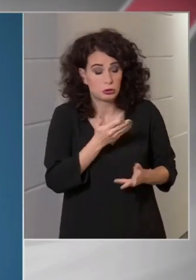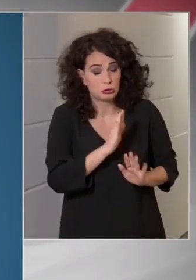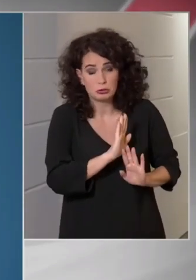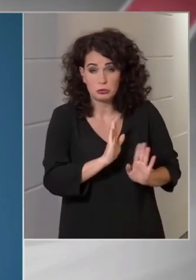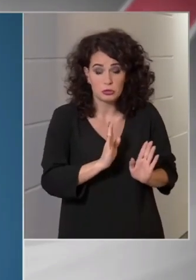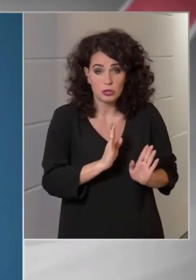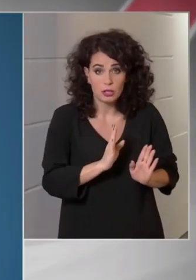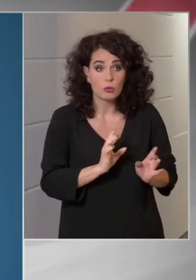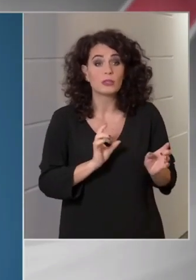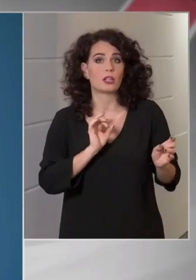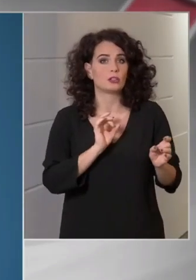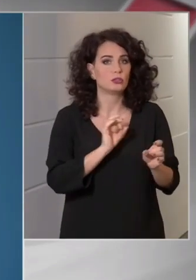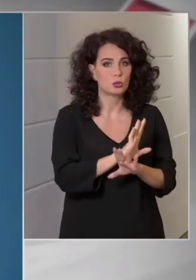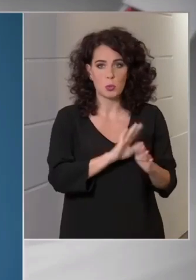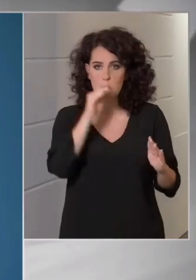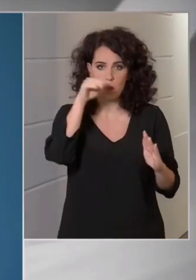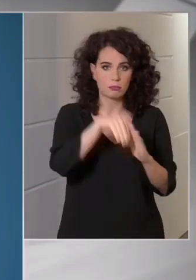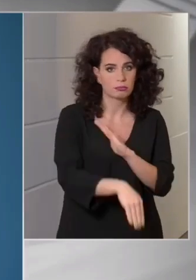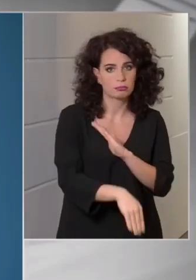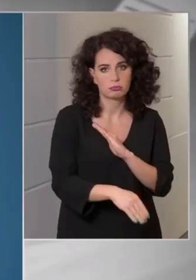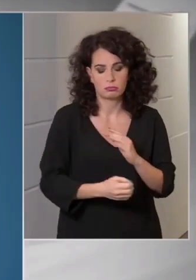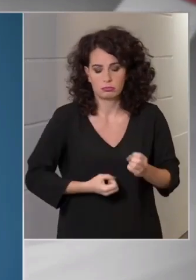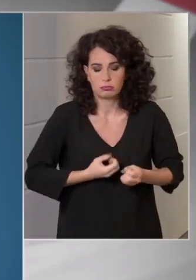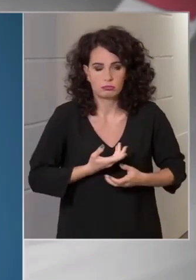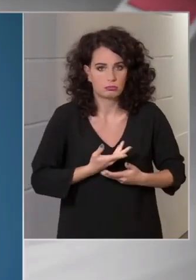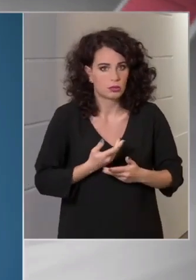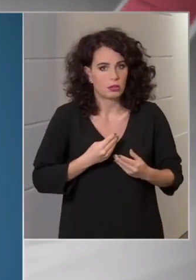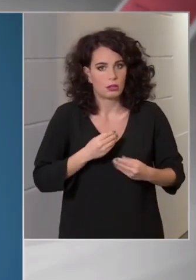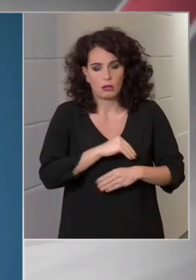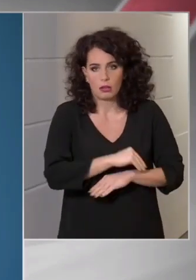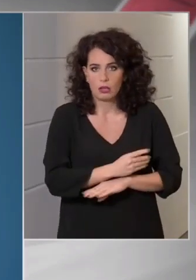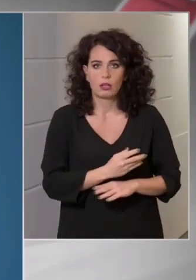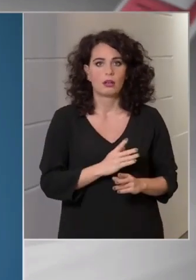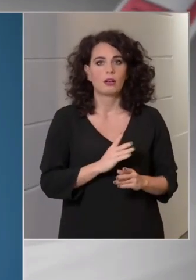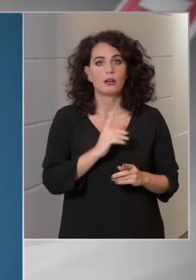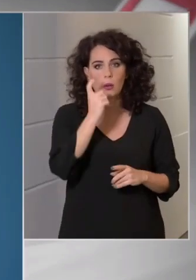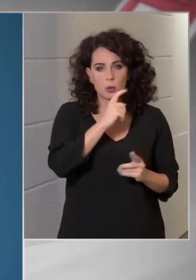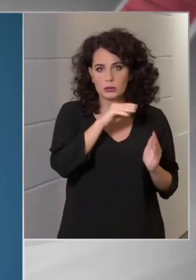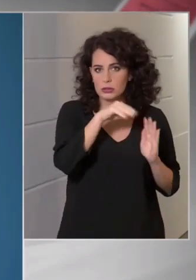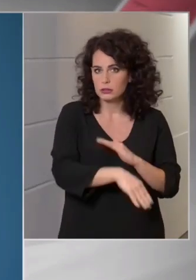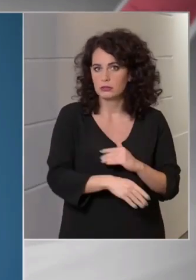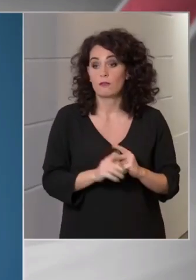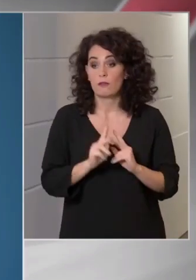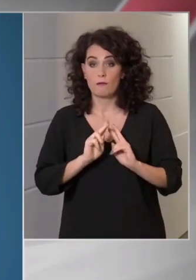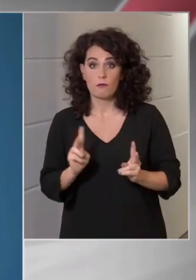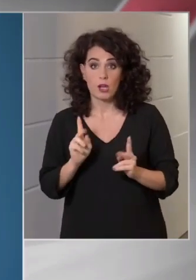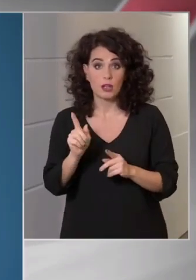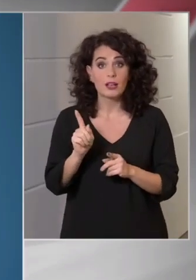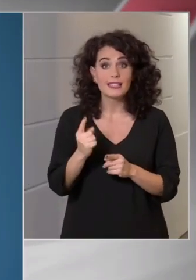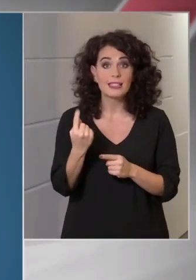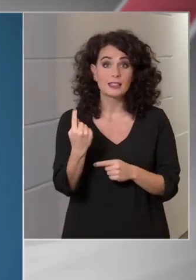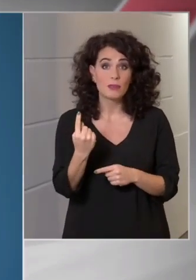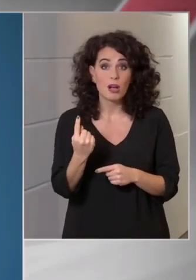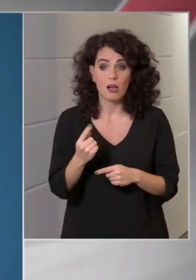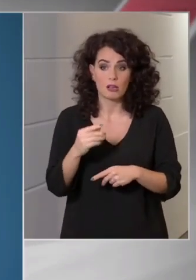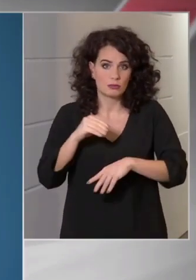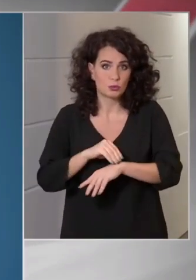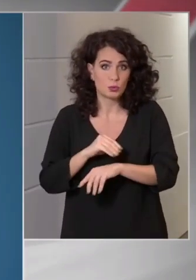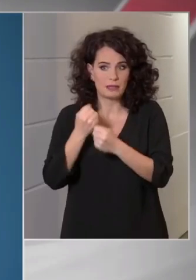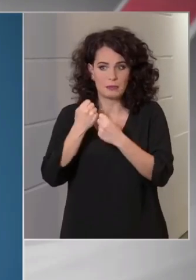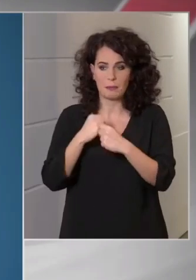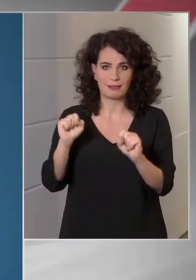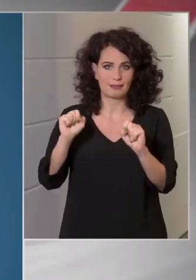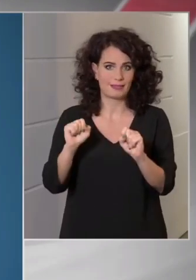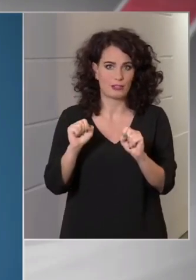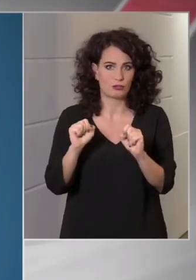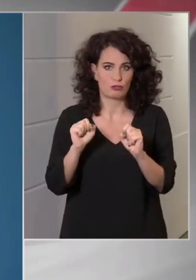nagyon gyorsan halad előre. Van, akinél rendkívül minimális tünet, vagy tünetszegény, tünetmentes, és